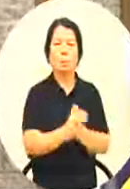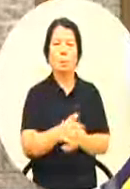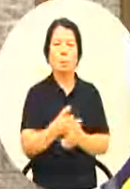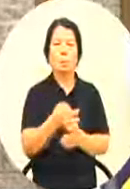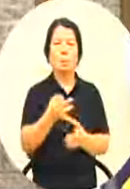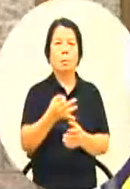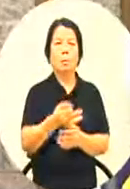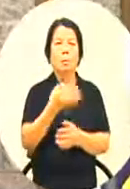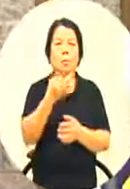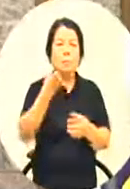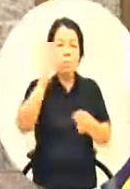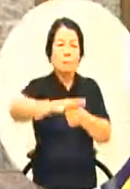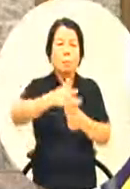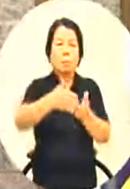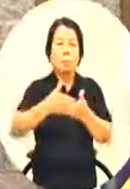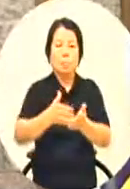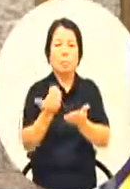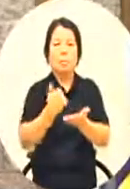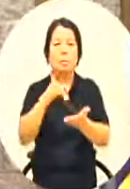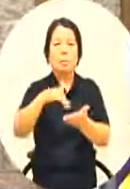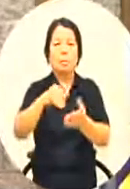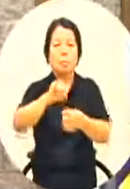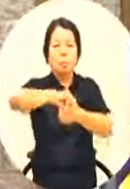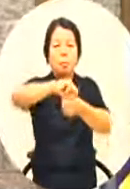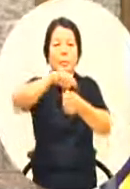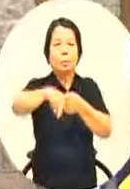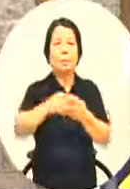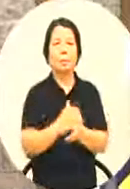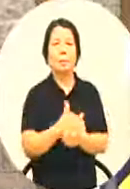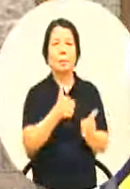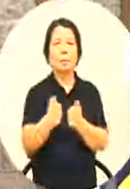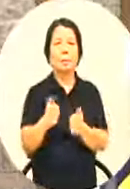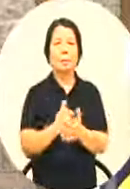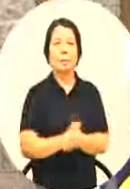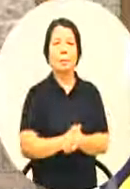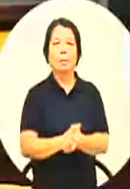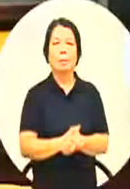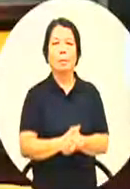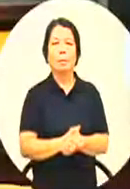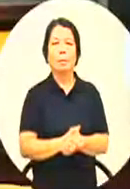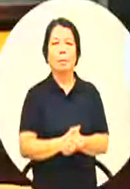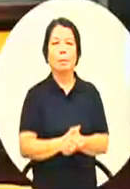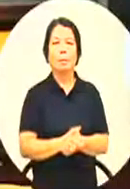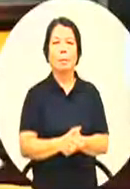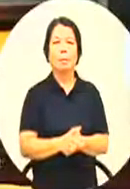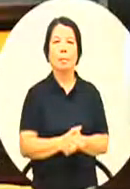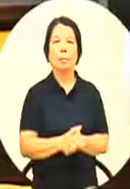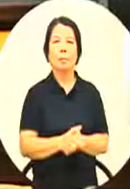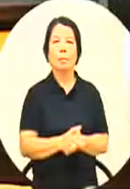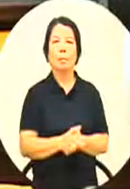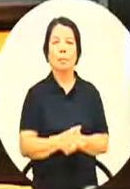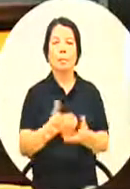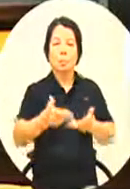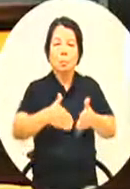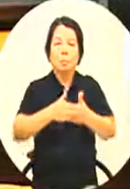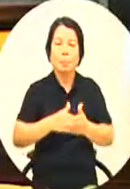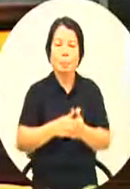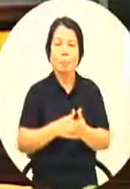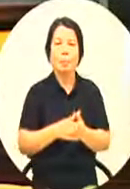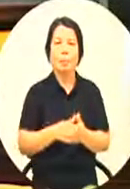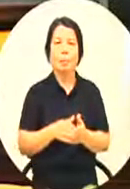能够通过我们对这方面的预算好吗谢谢你讲两个我不知道第三个是什么不过重点我是认为